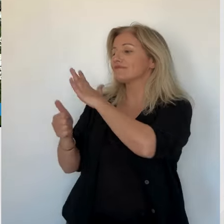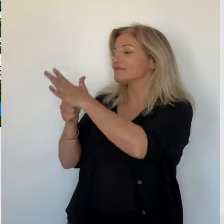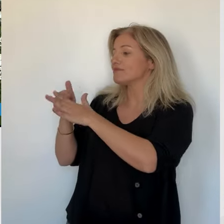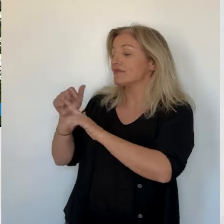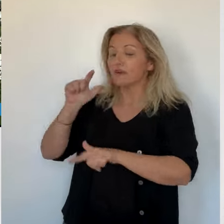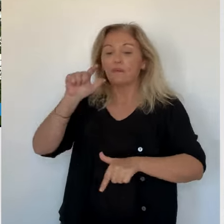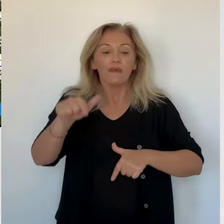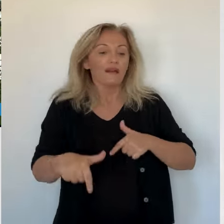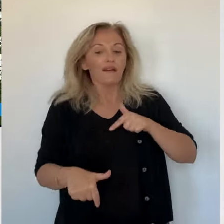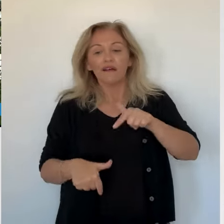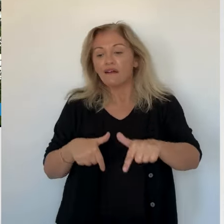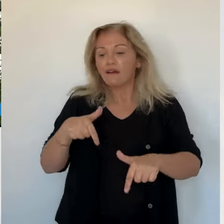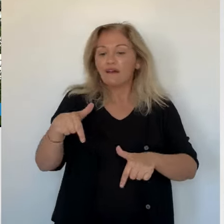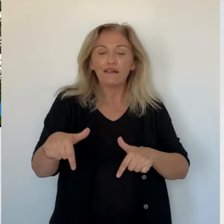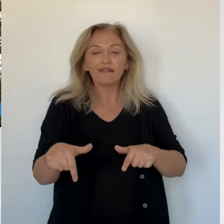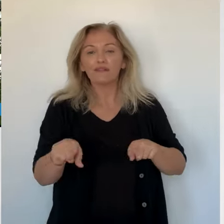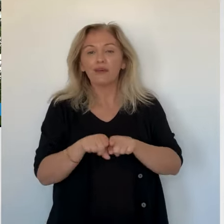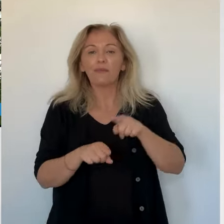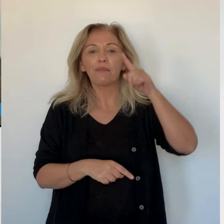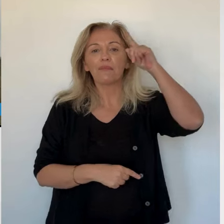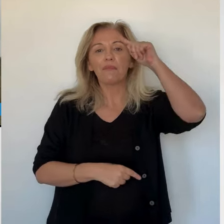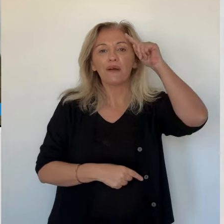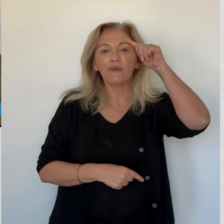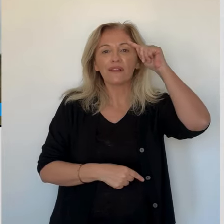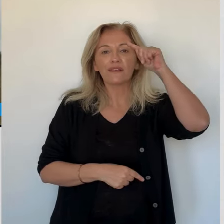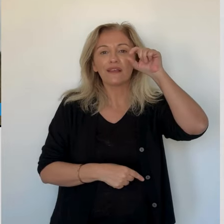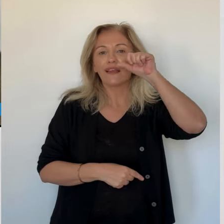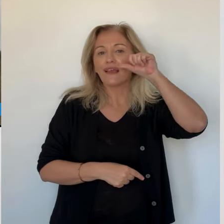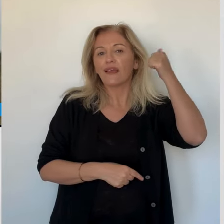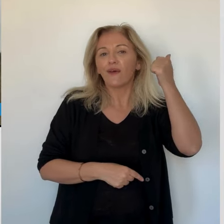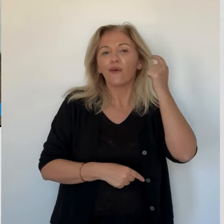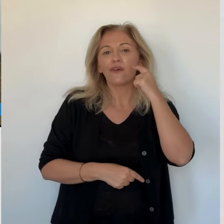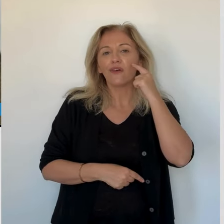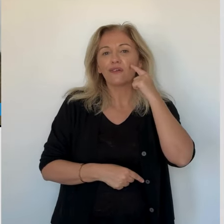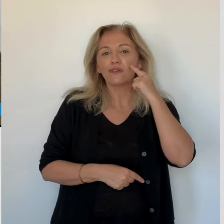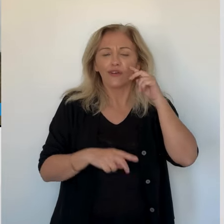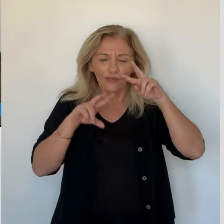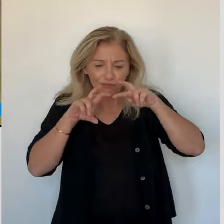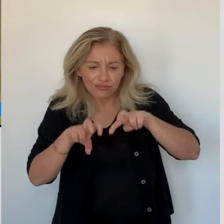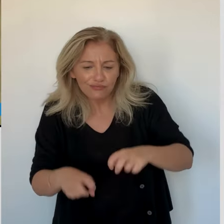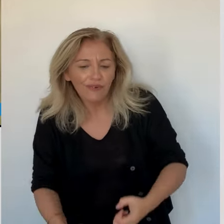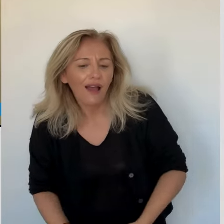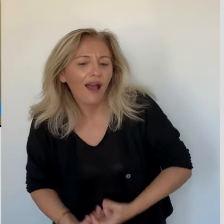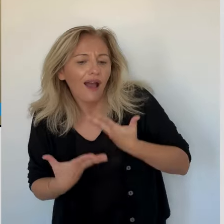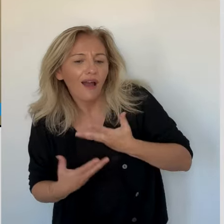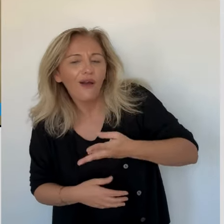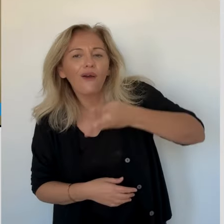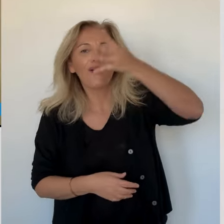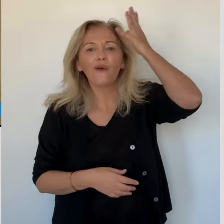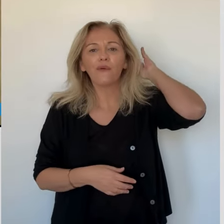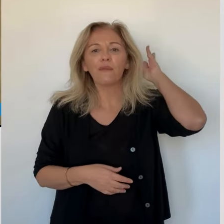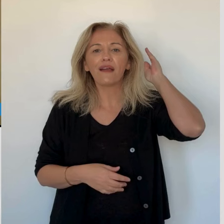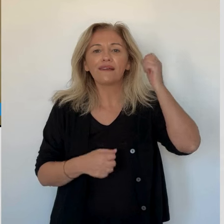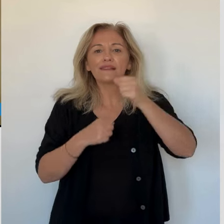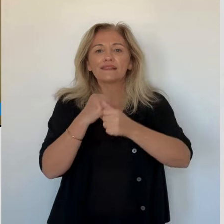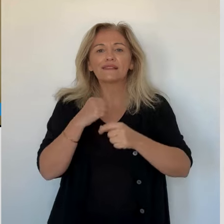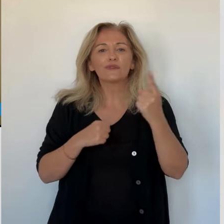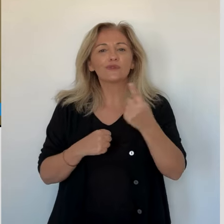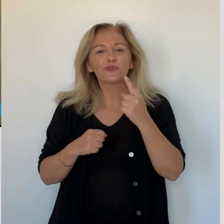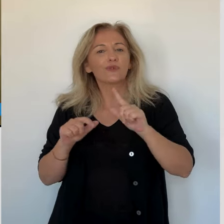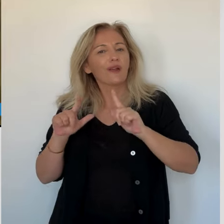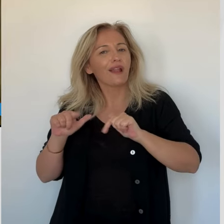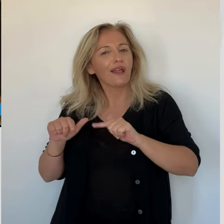ou encore une exploration de l'art roman insulaire. Voici quelques-uns des parcours